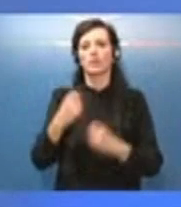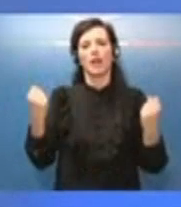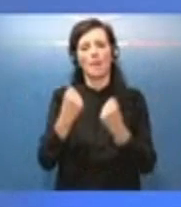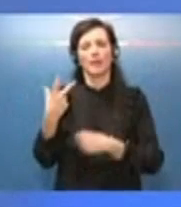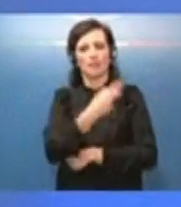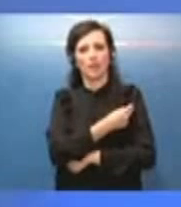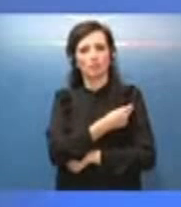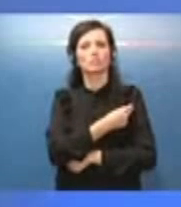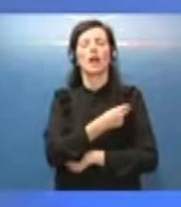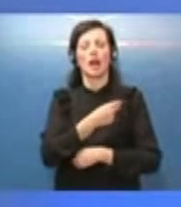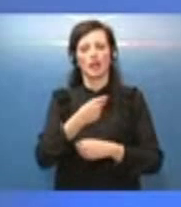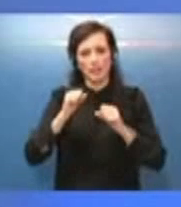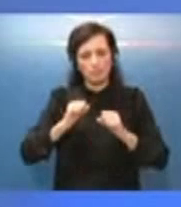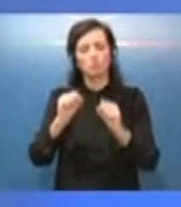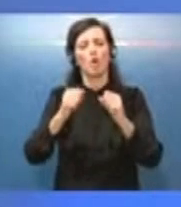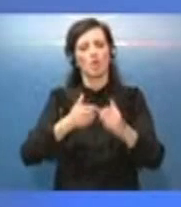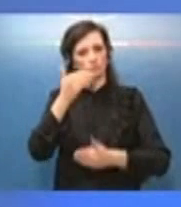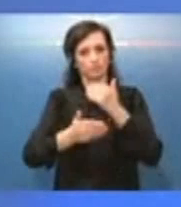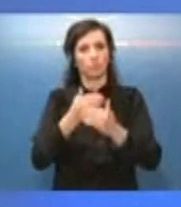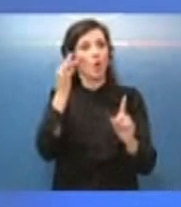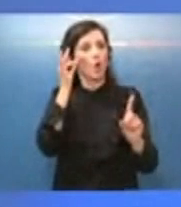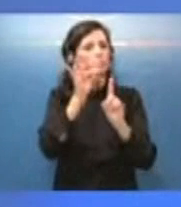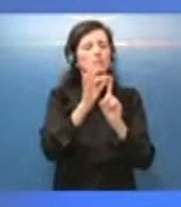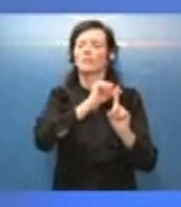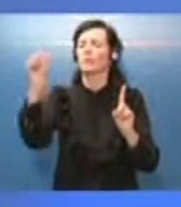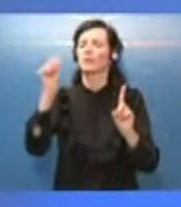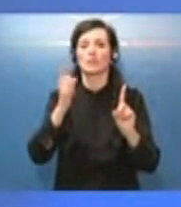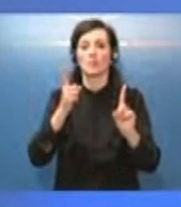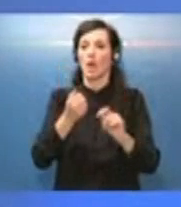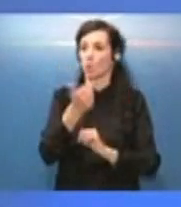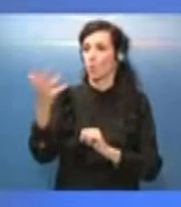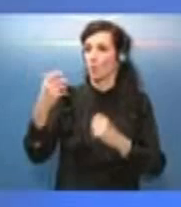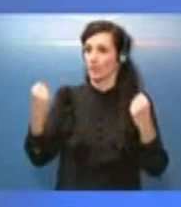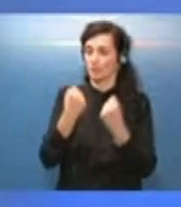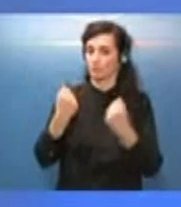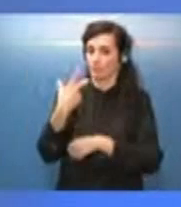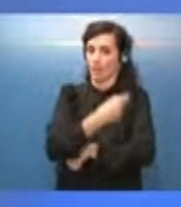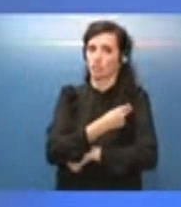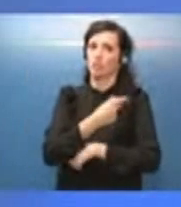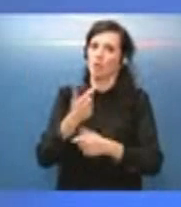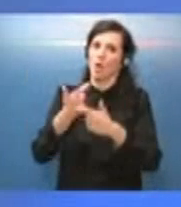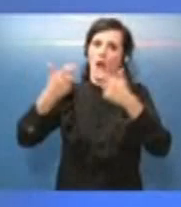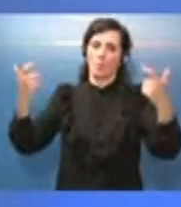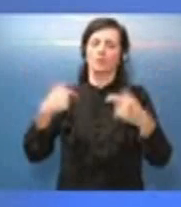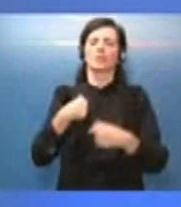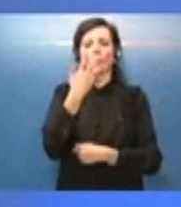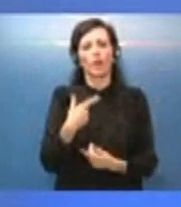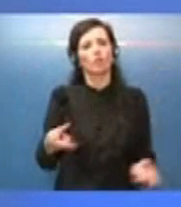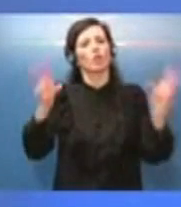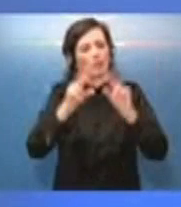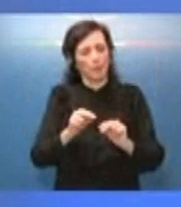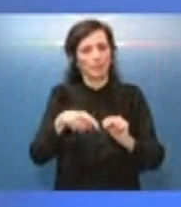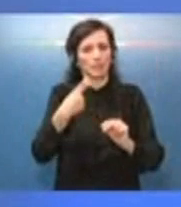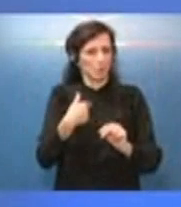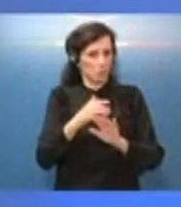nostro primo grande obiettivo è far salire ancora i numeri della vaccinazione. Io voglio ribadirlo e mi fermo, ogni